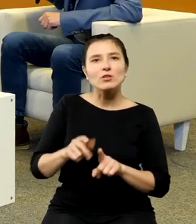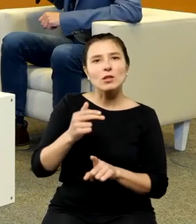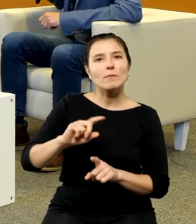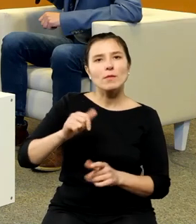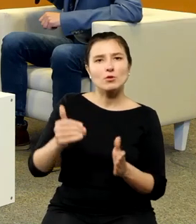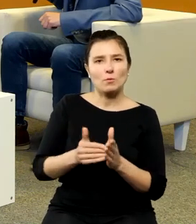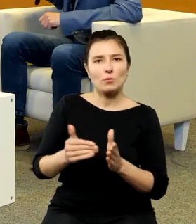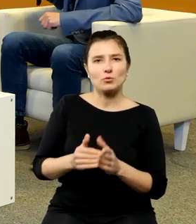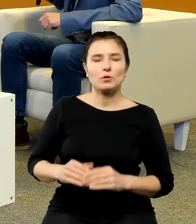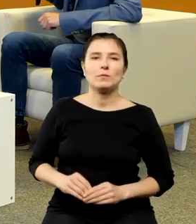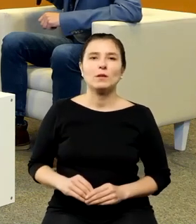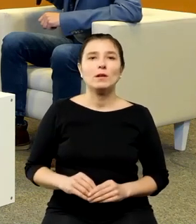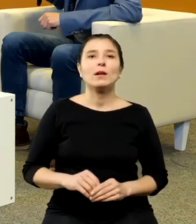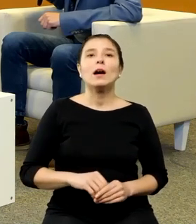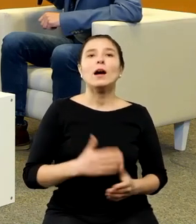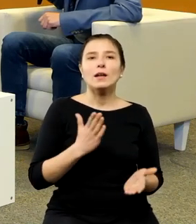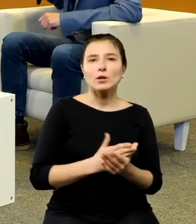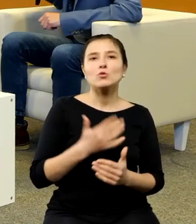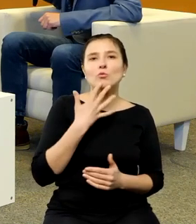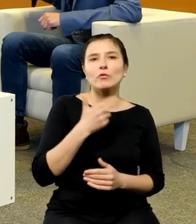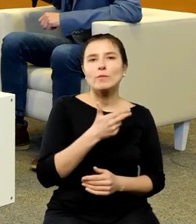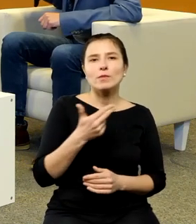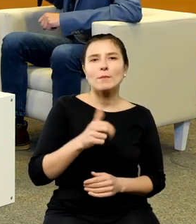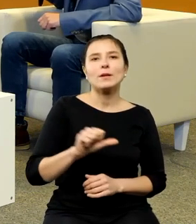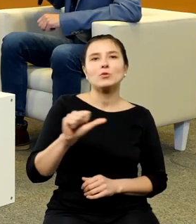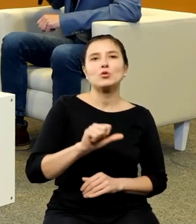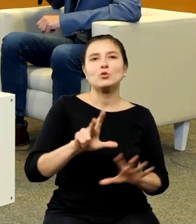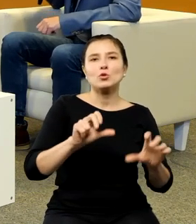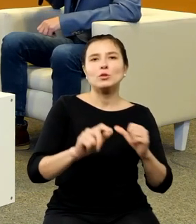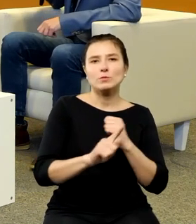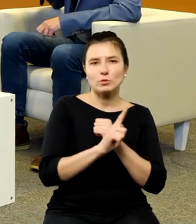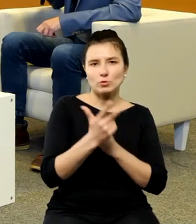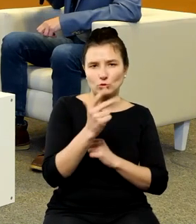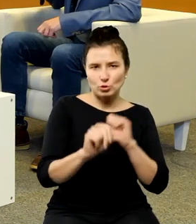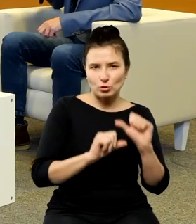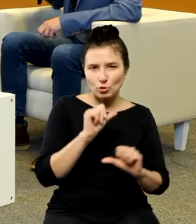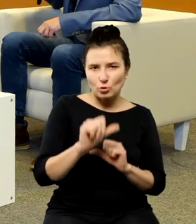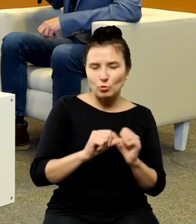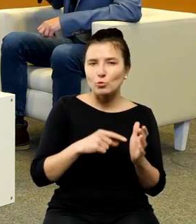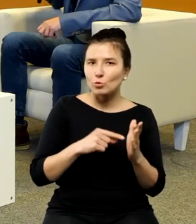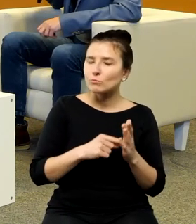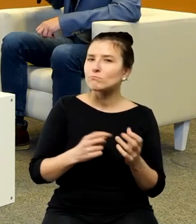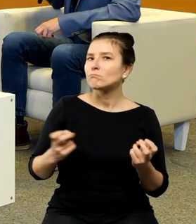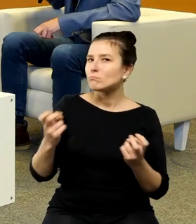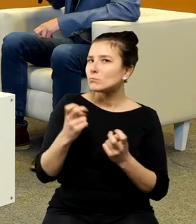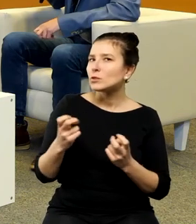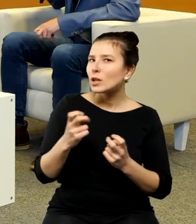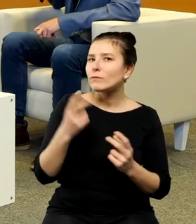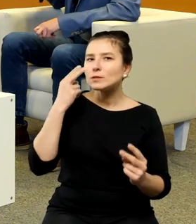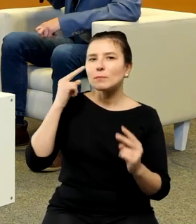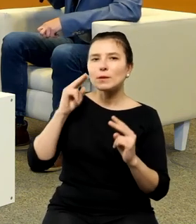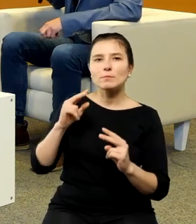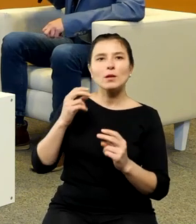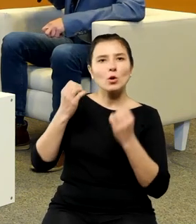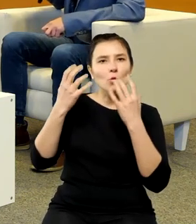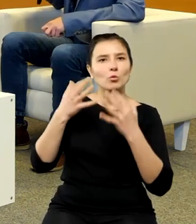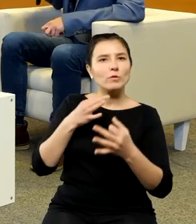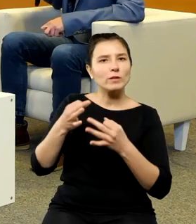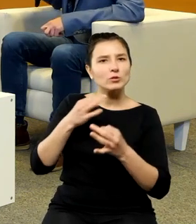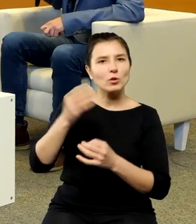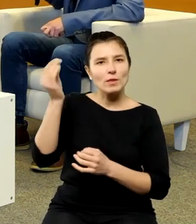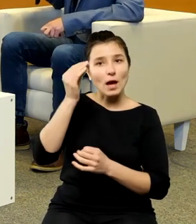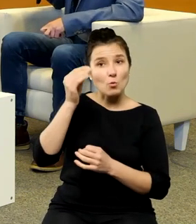przy 1873 to to wydaje mi się jest bardzo interesujący z punktu widzenia kulturowej historii nauki